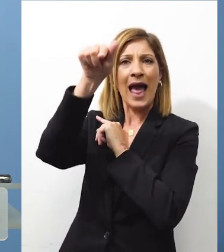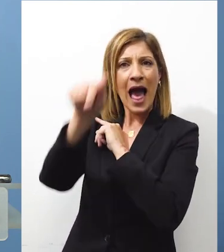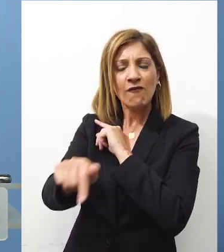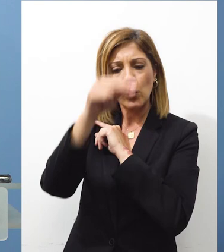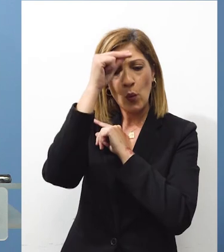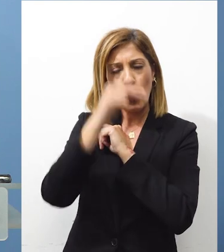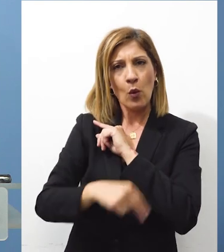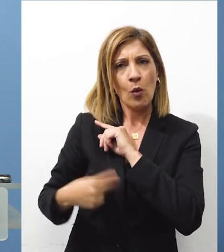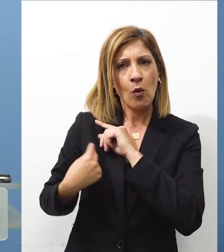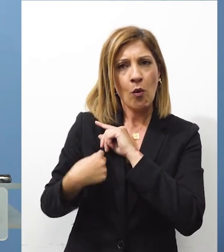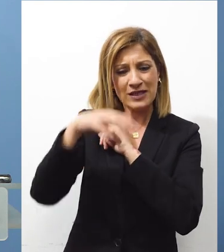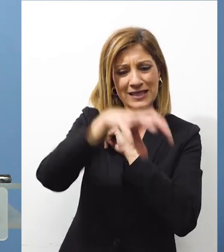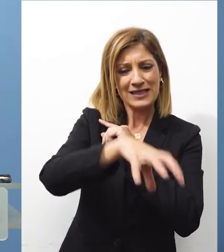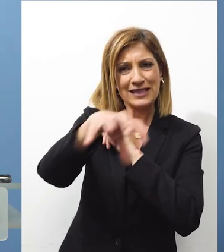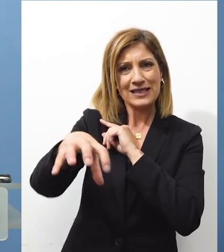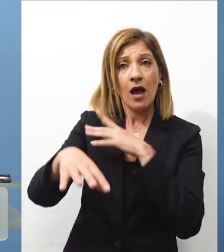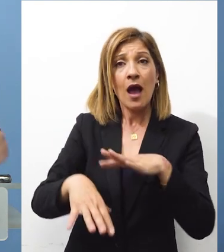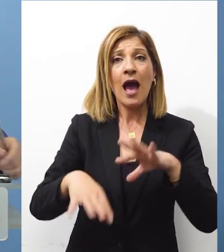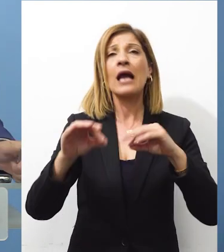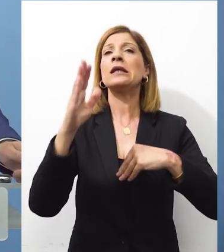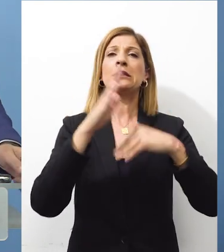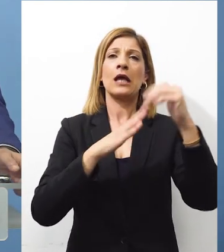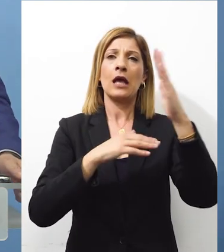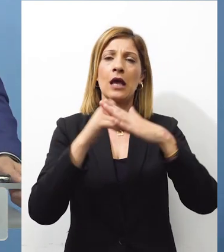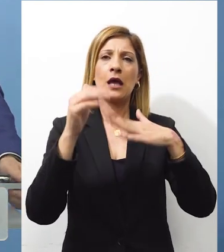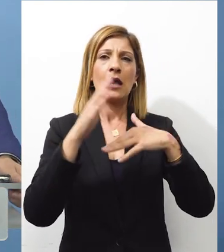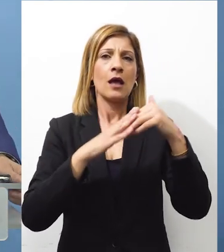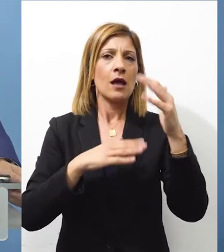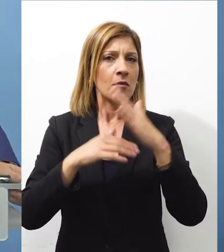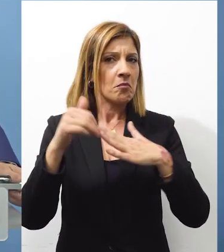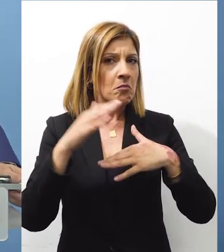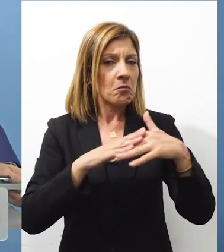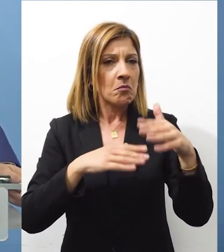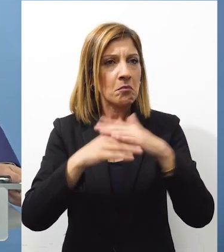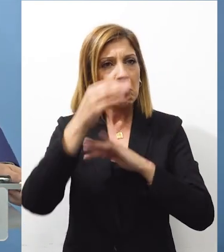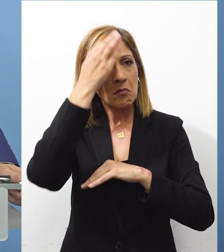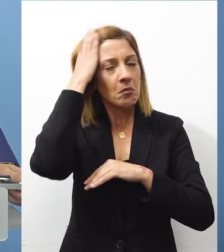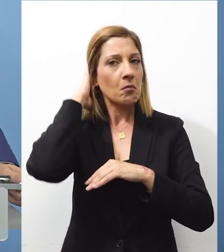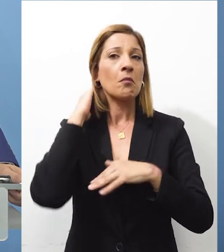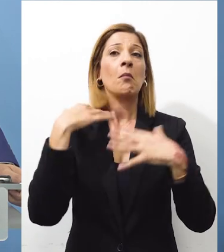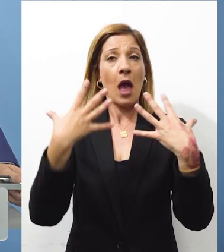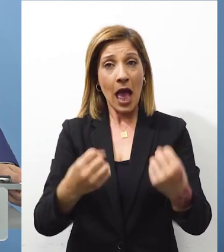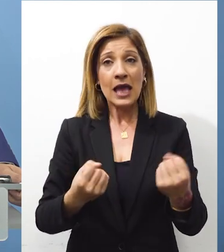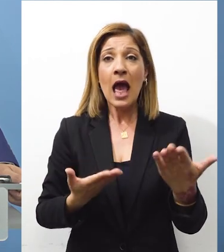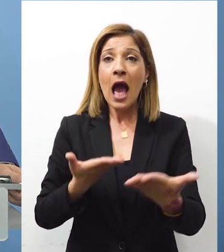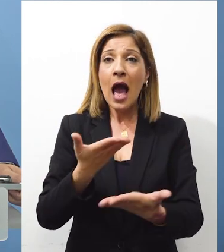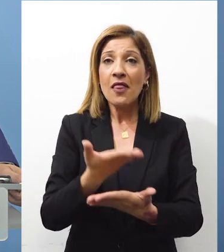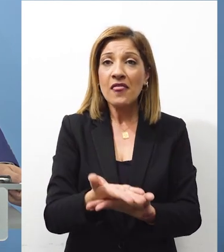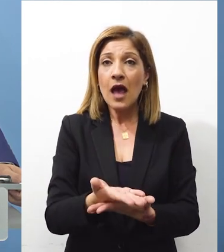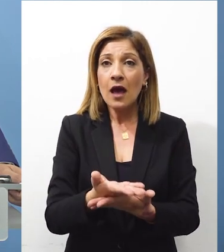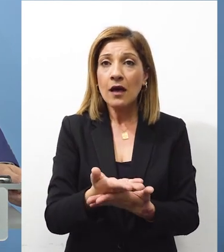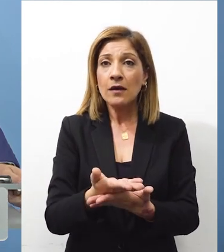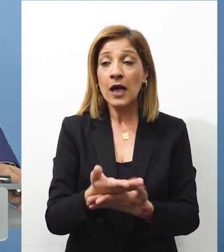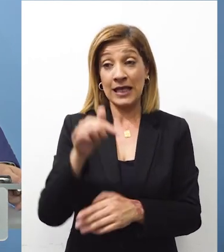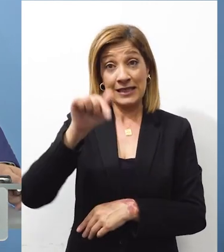Όταν άρχισε να αναγείρεται είχε όλες τις άδειες Σήμερα